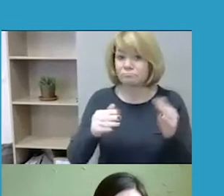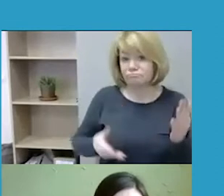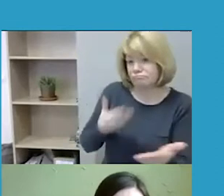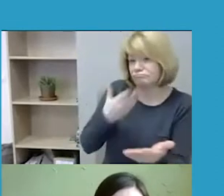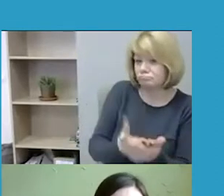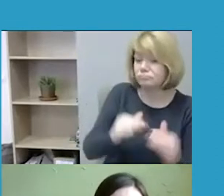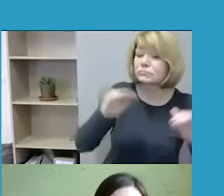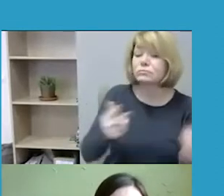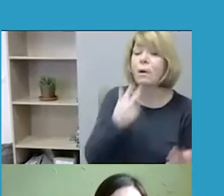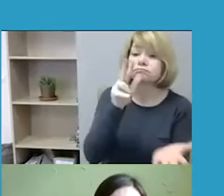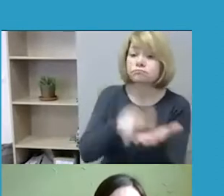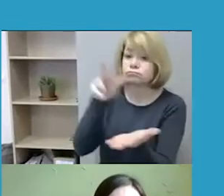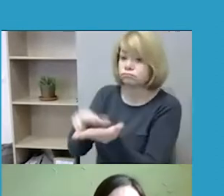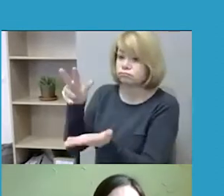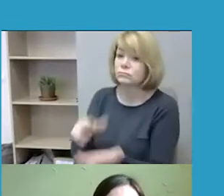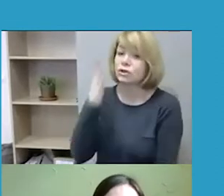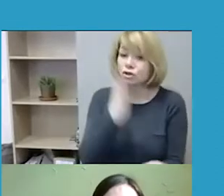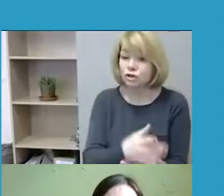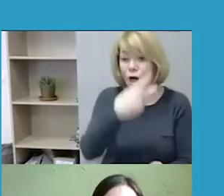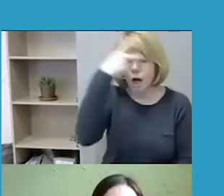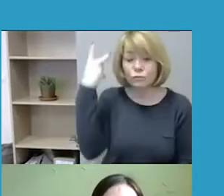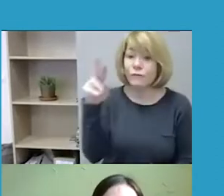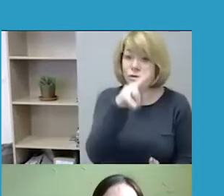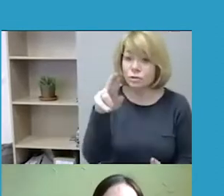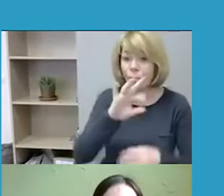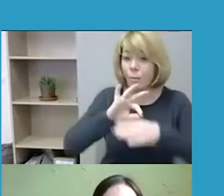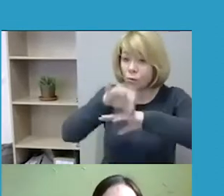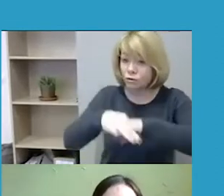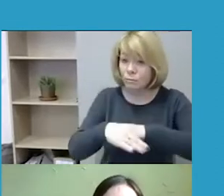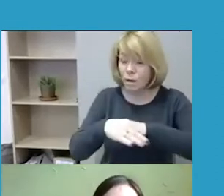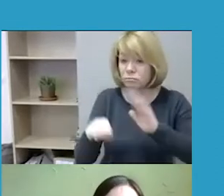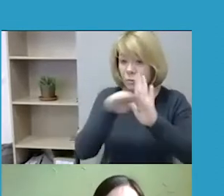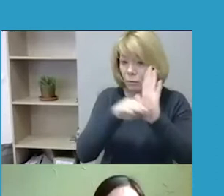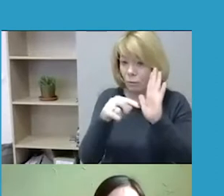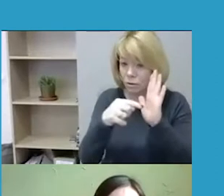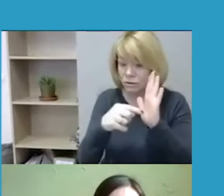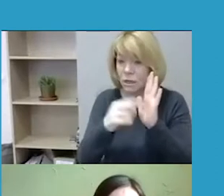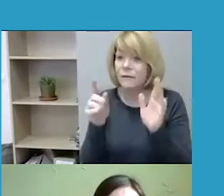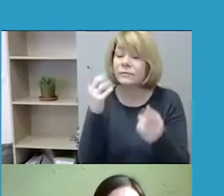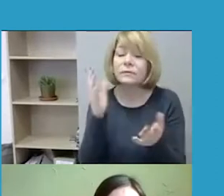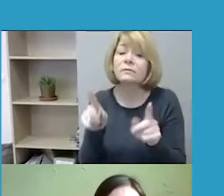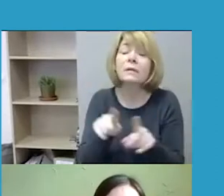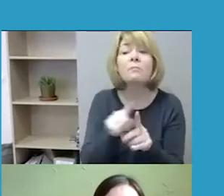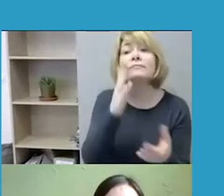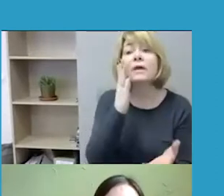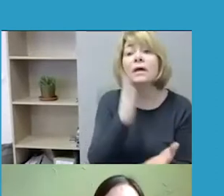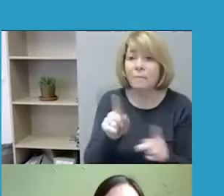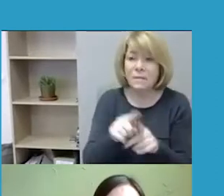reglamentuojami Lietuvos Respublikos baudžiamojame kodekse. Apima kelias savarankiškas nusikaltimas veikas,